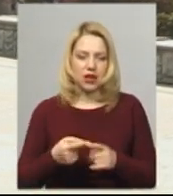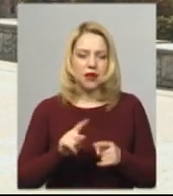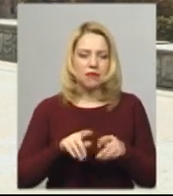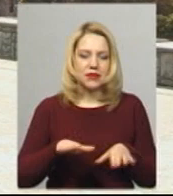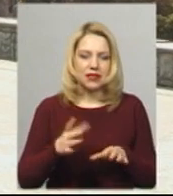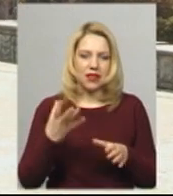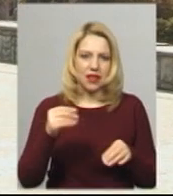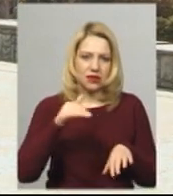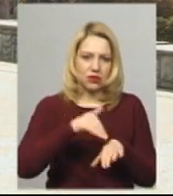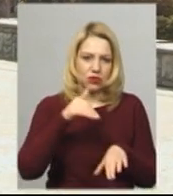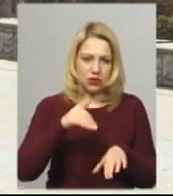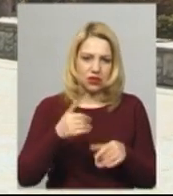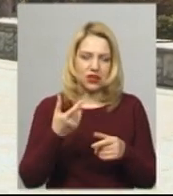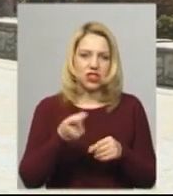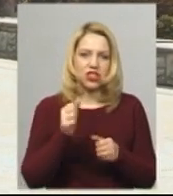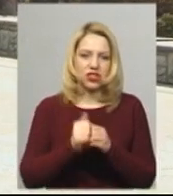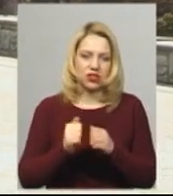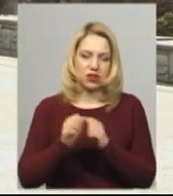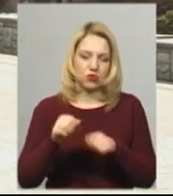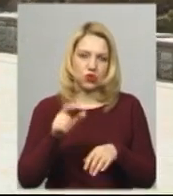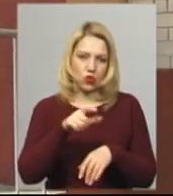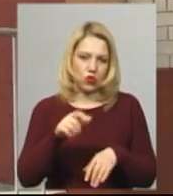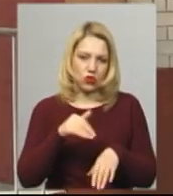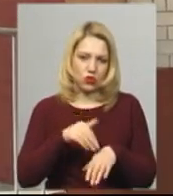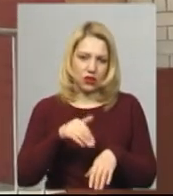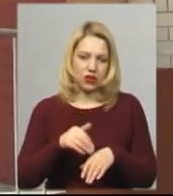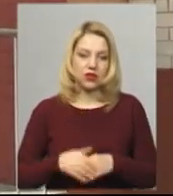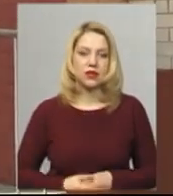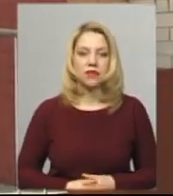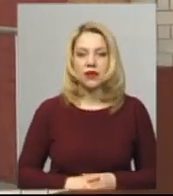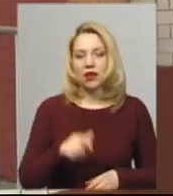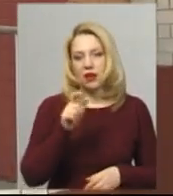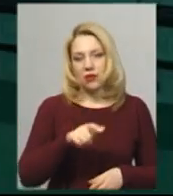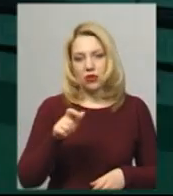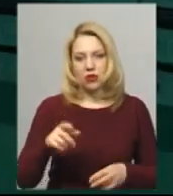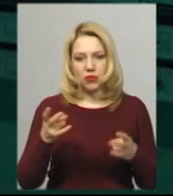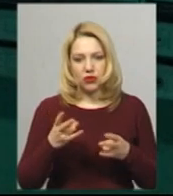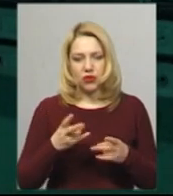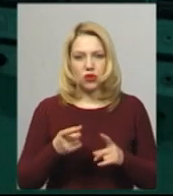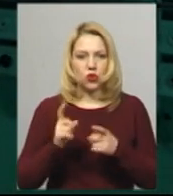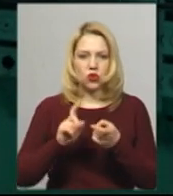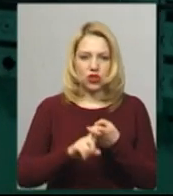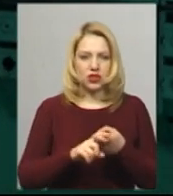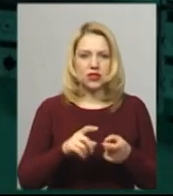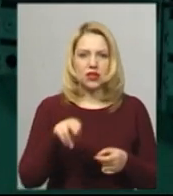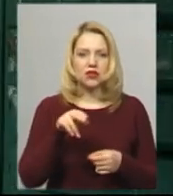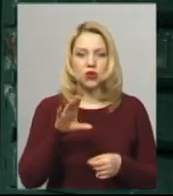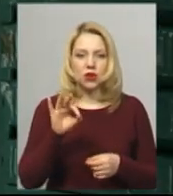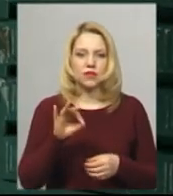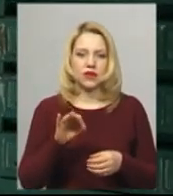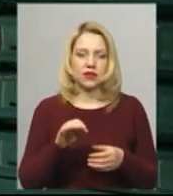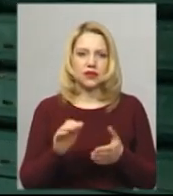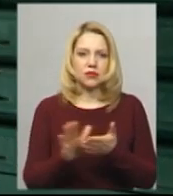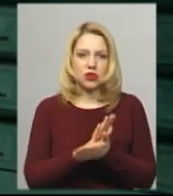користування, до яких найчастіше можуть доторкатися люди. Мешканці будинків мають долучитися до дезінфекції у своїх під'їздах, вважає